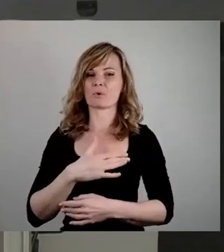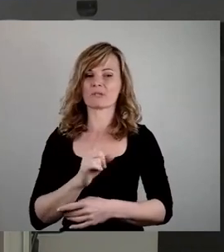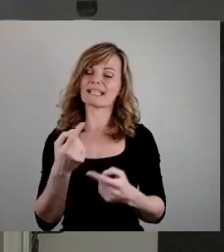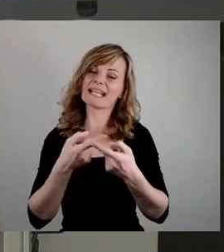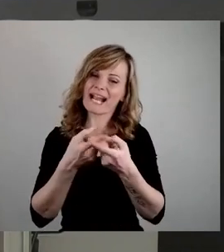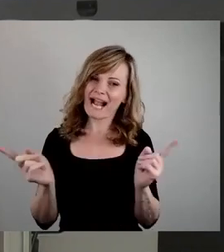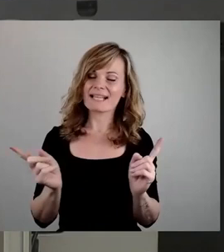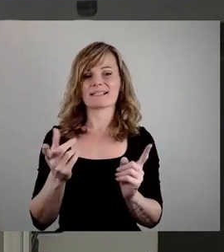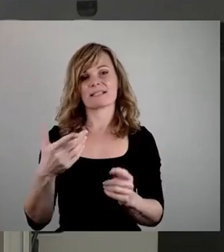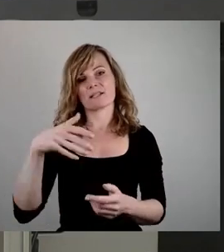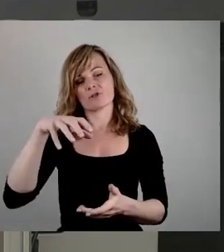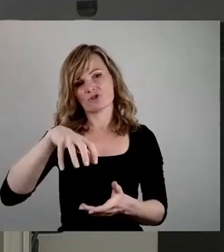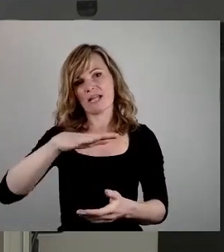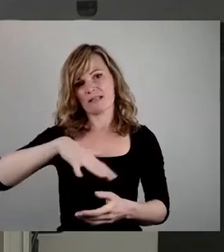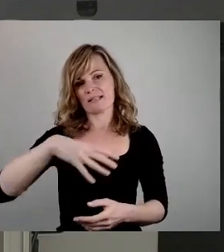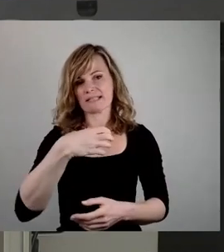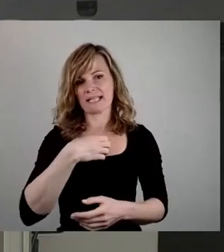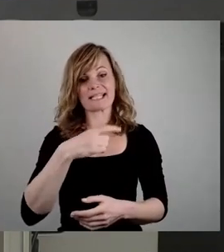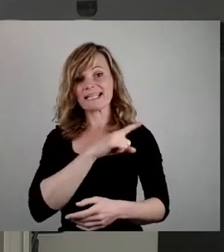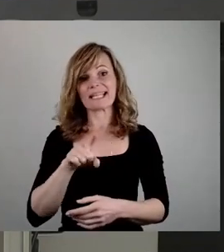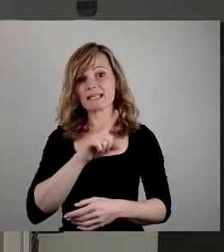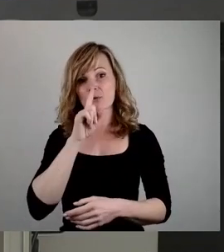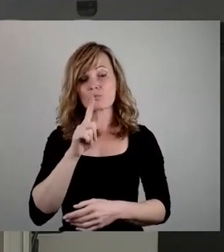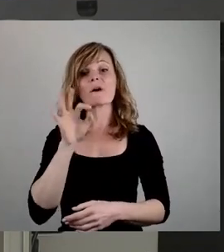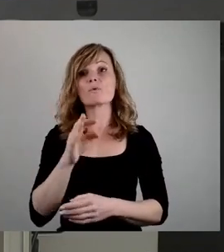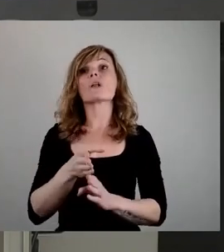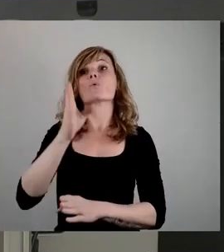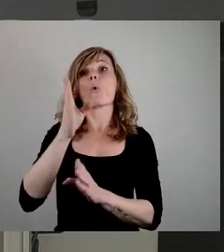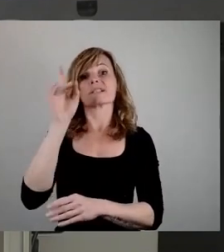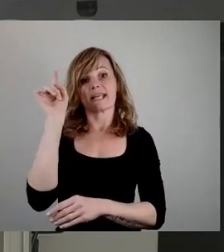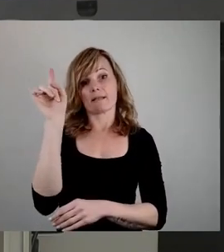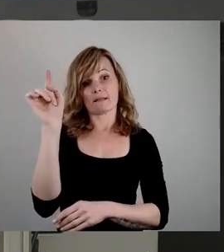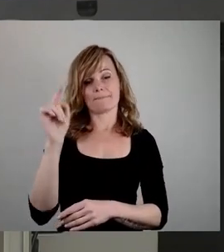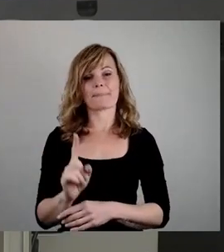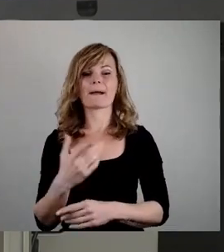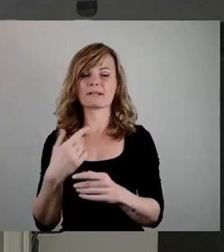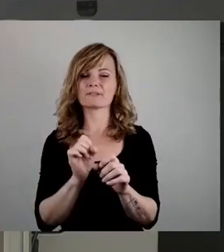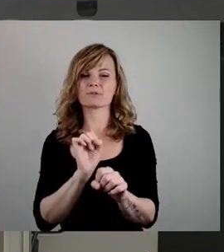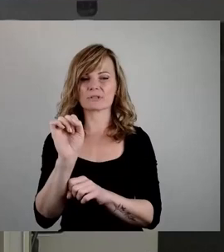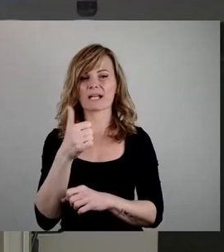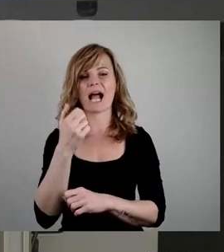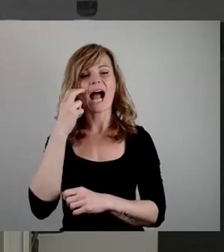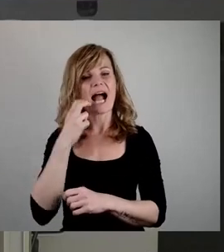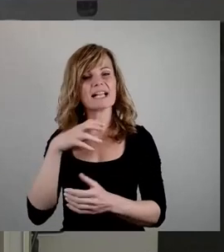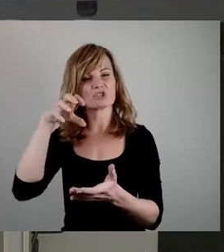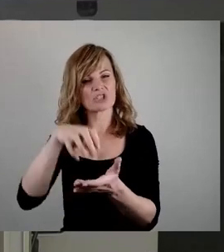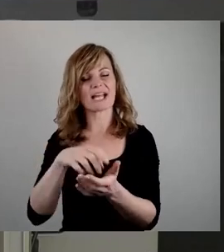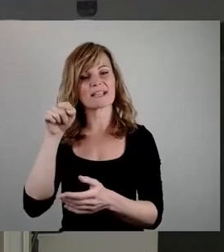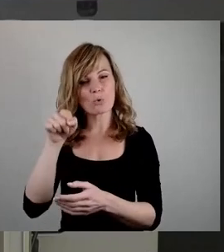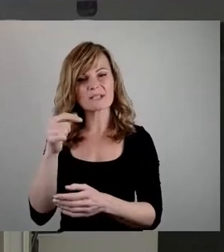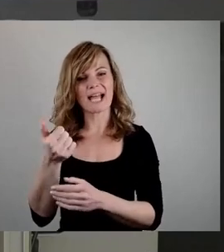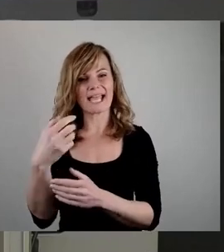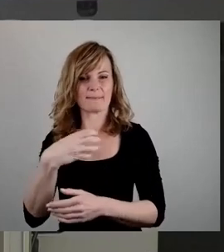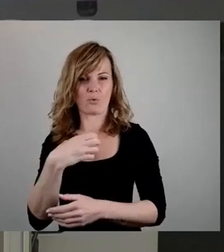Dresdner Norden, aber ich möchte noch mal ein konkretes Problem aufgreifen aus dem Stadtbezirksbeirat Altstadt, was tatsächlich aus meiner Sicht noch nicht